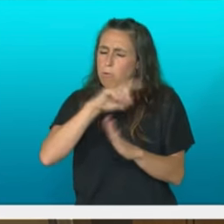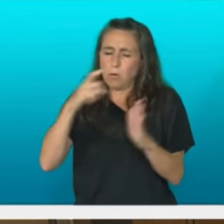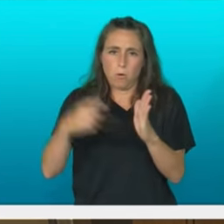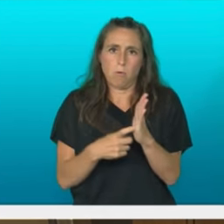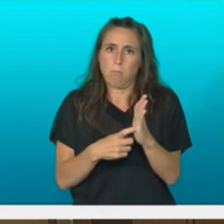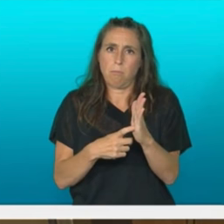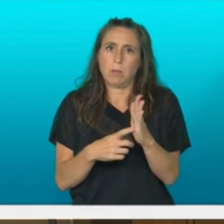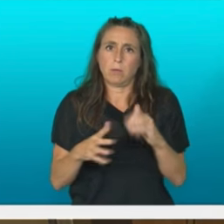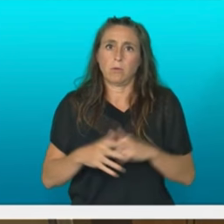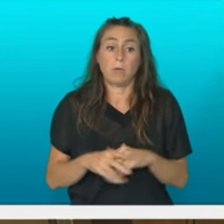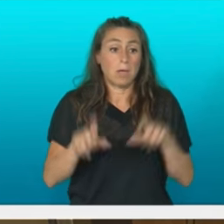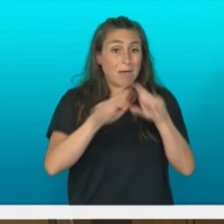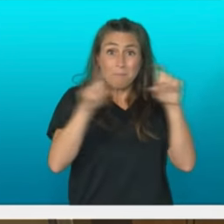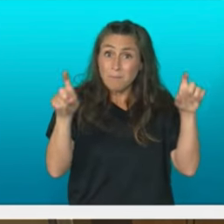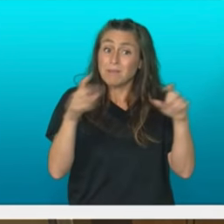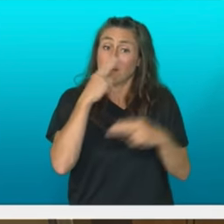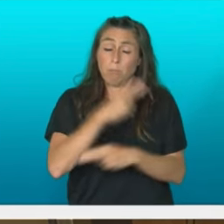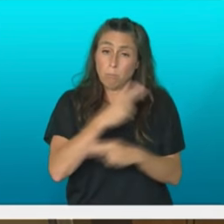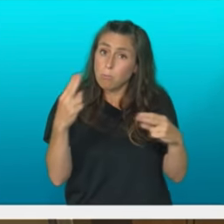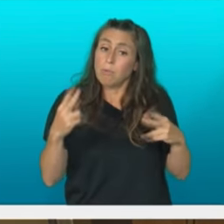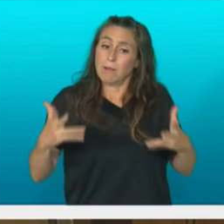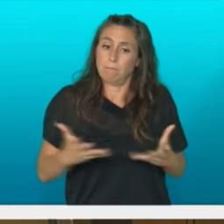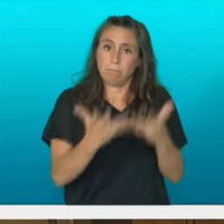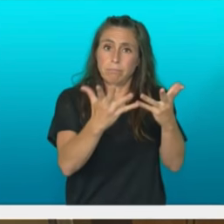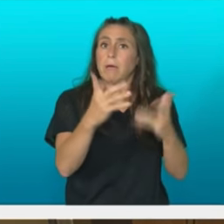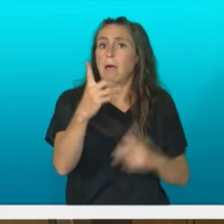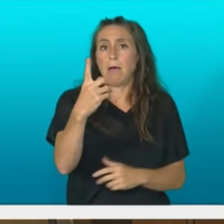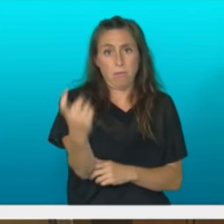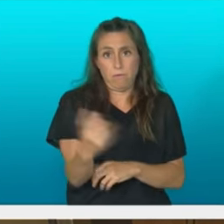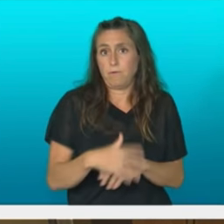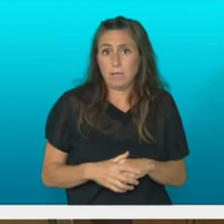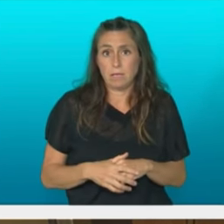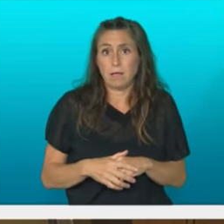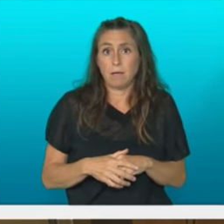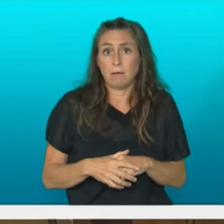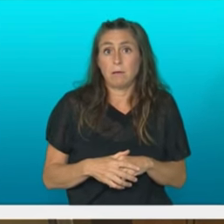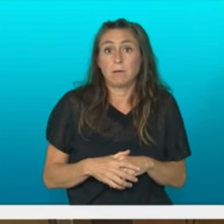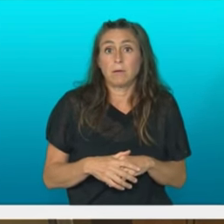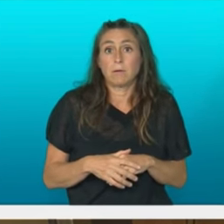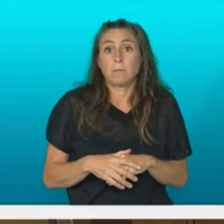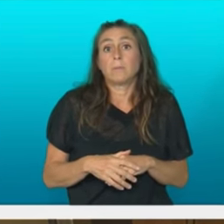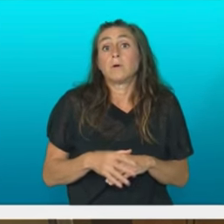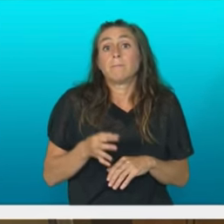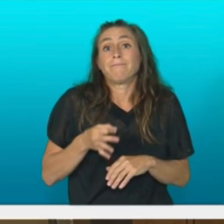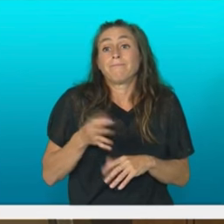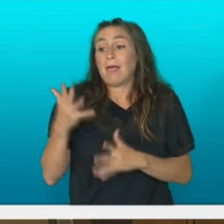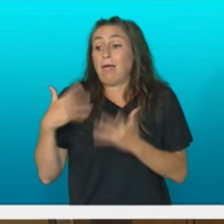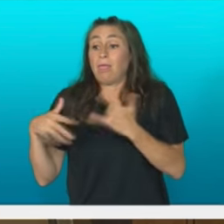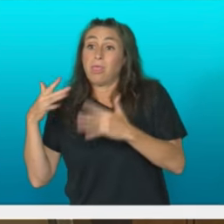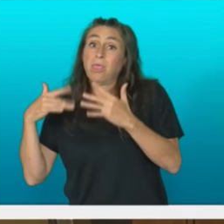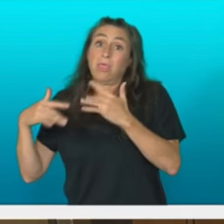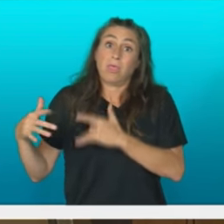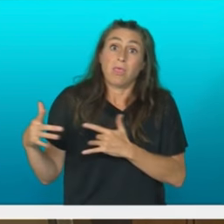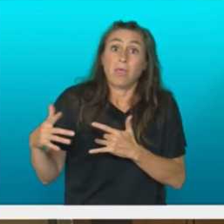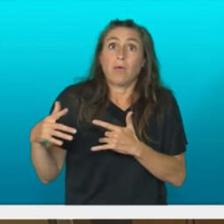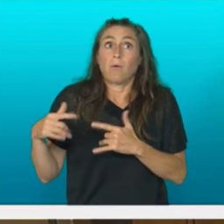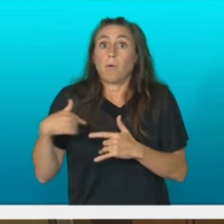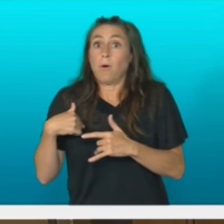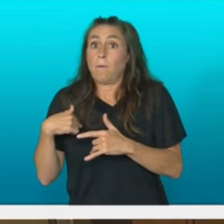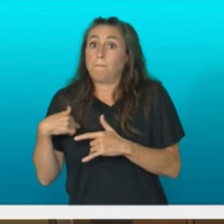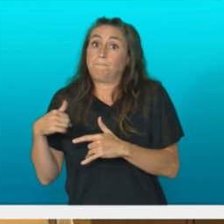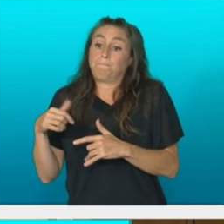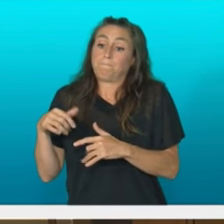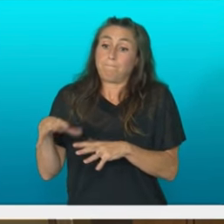gabe enpresa publikoak bultzatu behar bidean topiko liberalak atzean utzita zerbitzu publikoa erzarea zabaltzeko